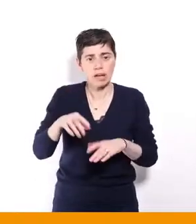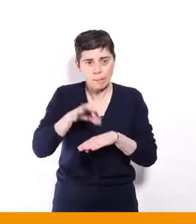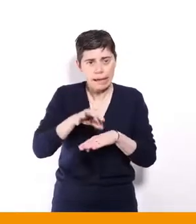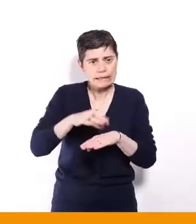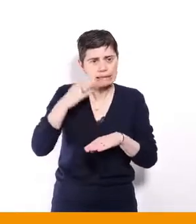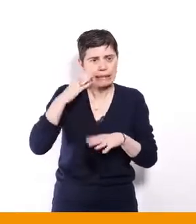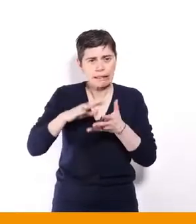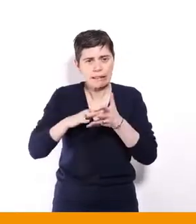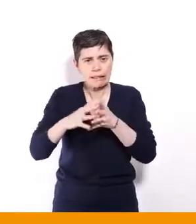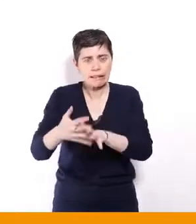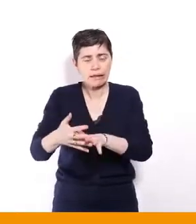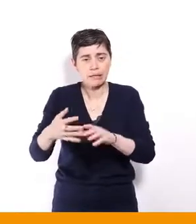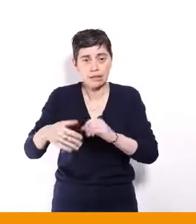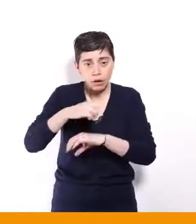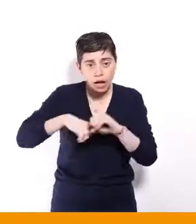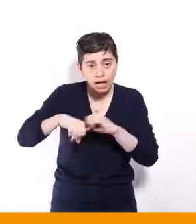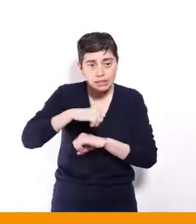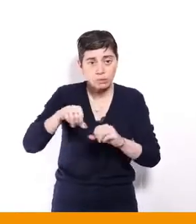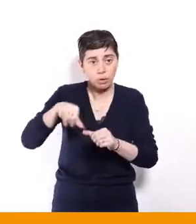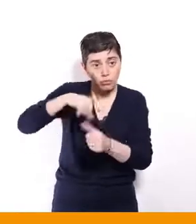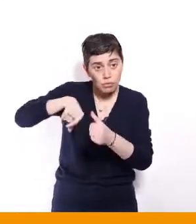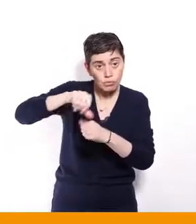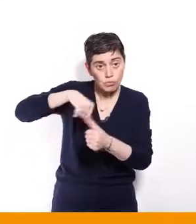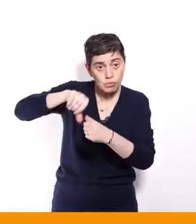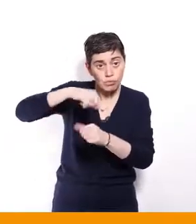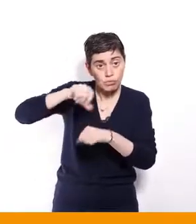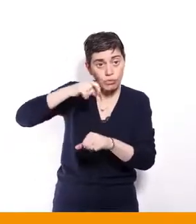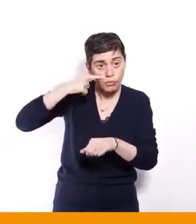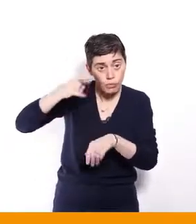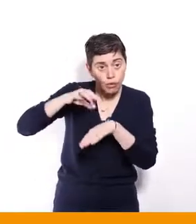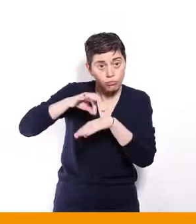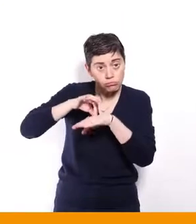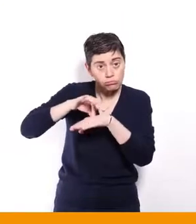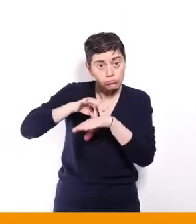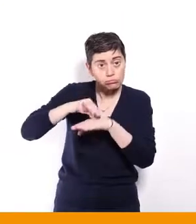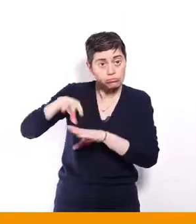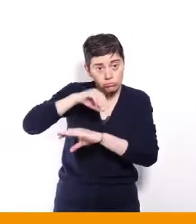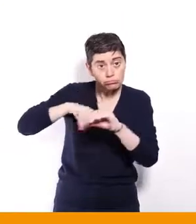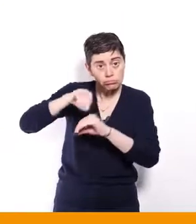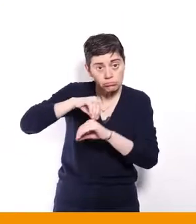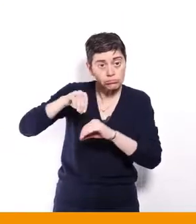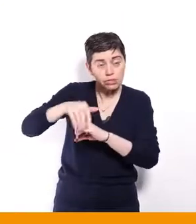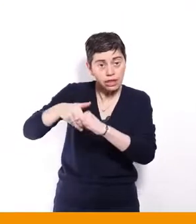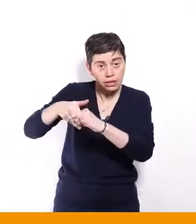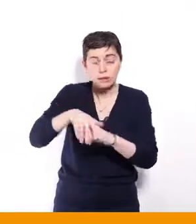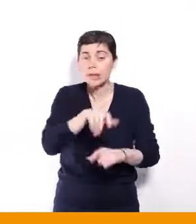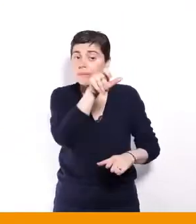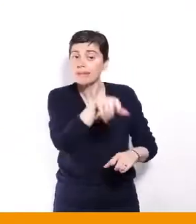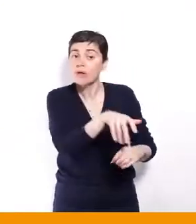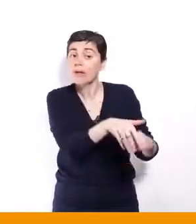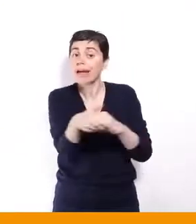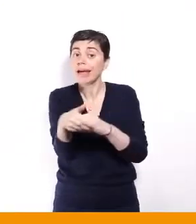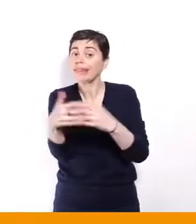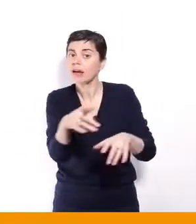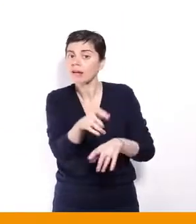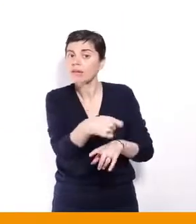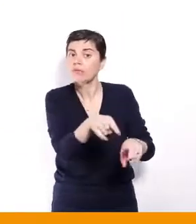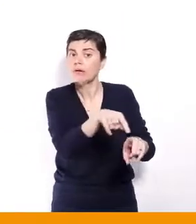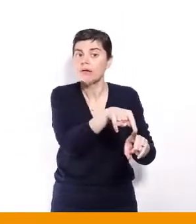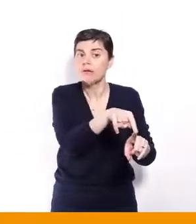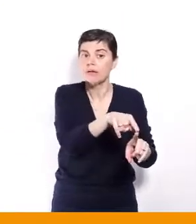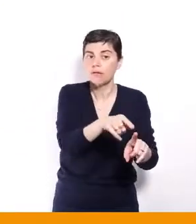'organiser un tour de rôle. Des tours de rôle pour qu'en plus des aidants et en plus de l'intervention de